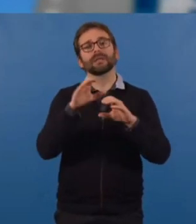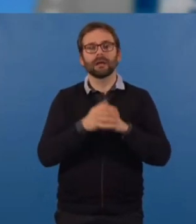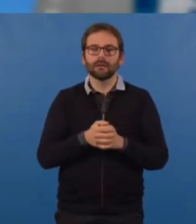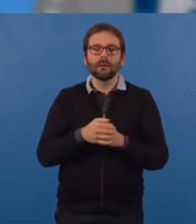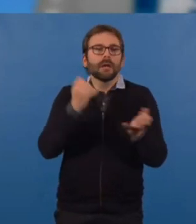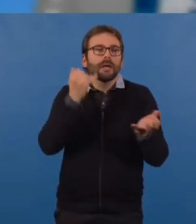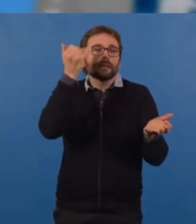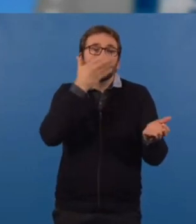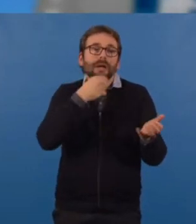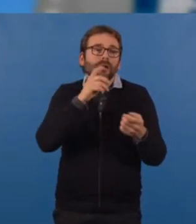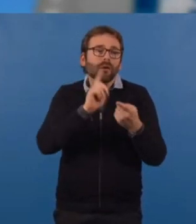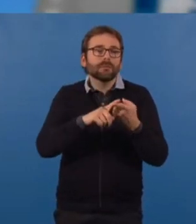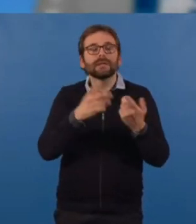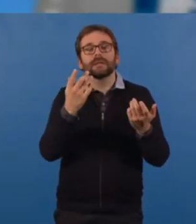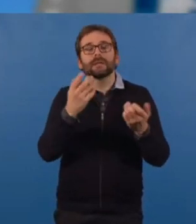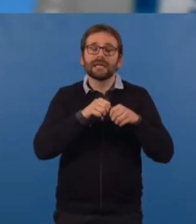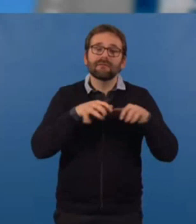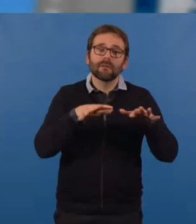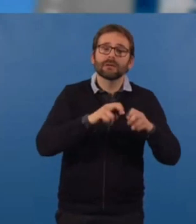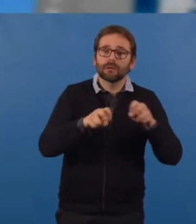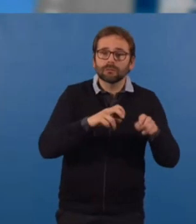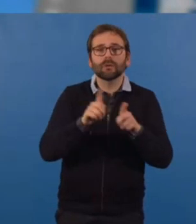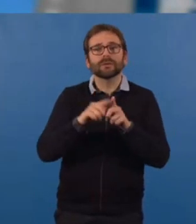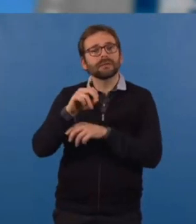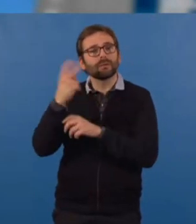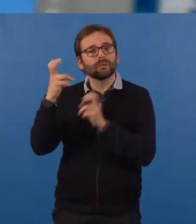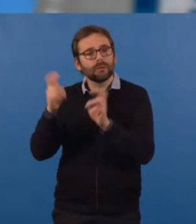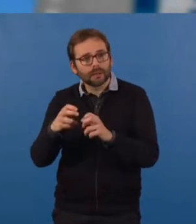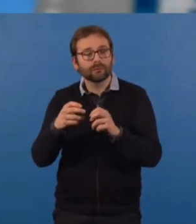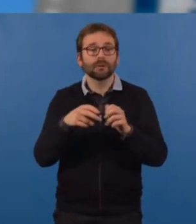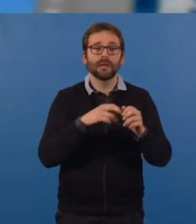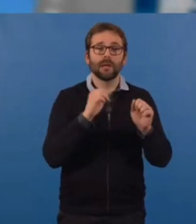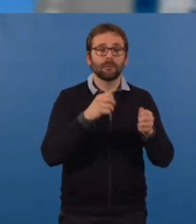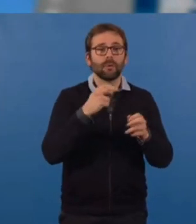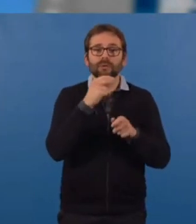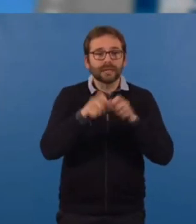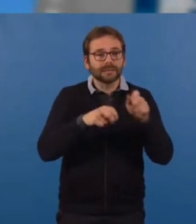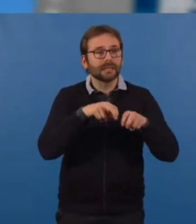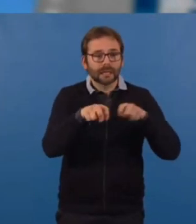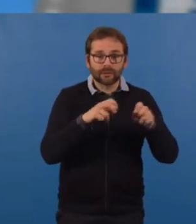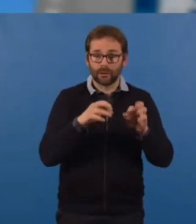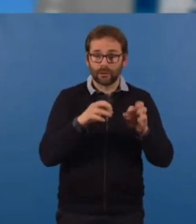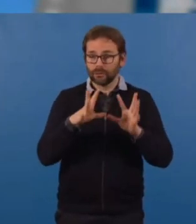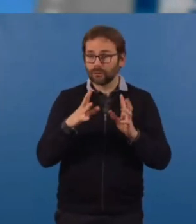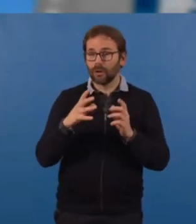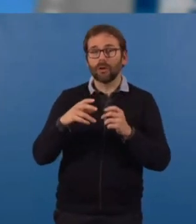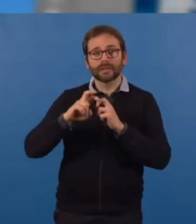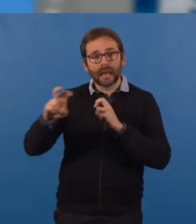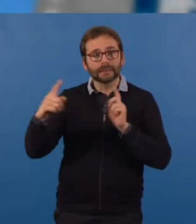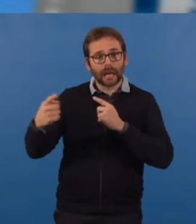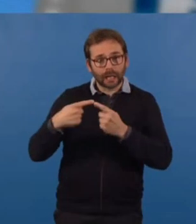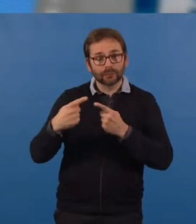nos transports publics, réduire les émissions de CO2, augmenter les fréquences pour les usagers, raccourcir les temps de trajet sur la métropole, mais voilà,